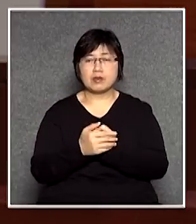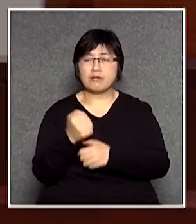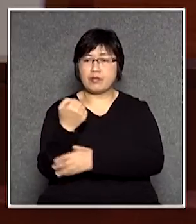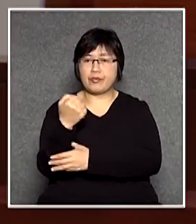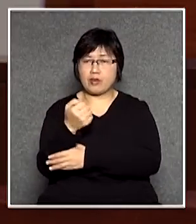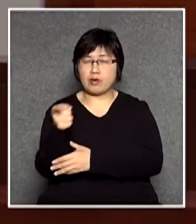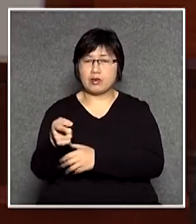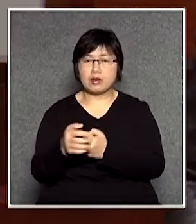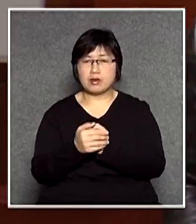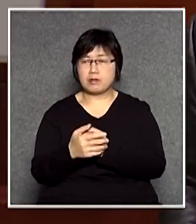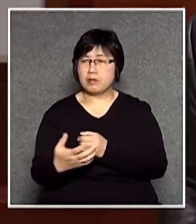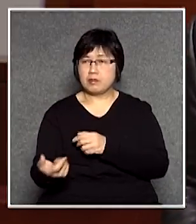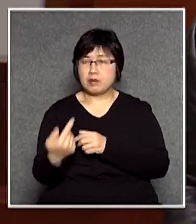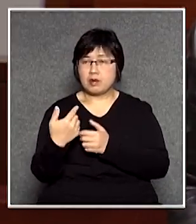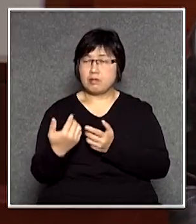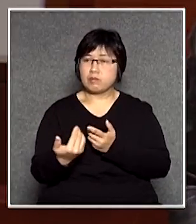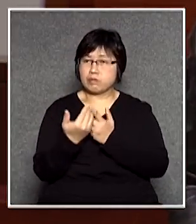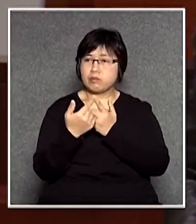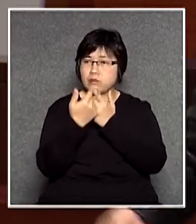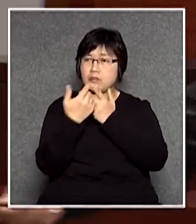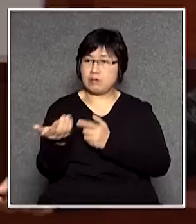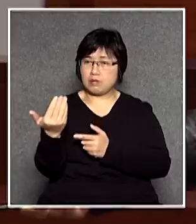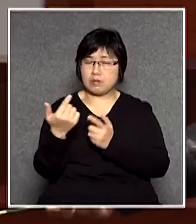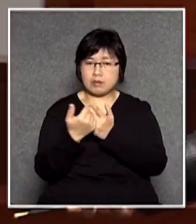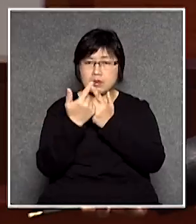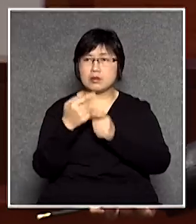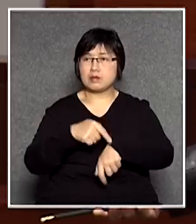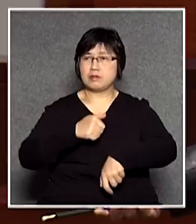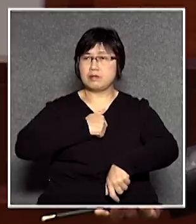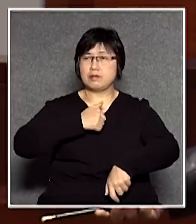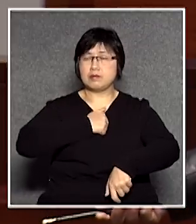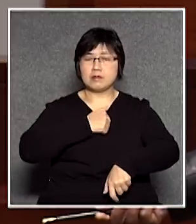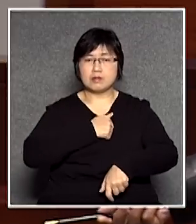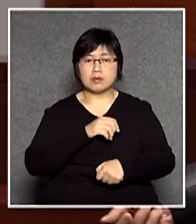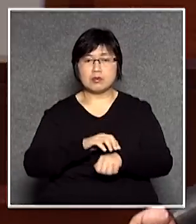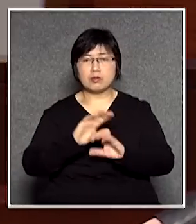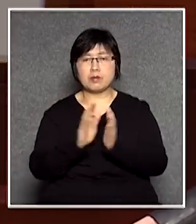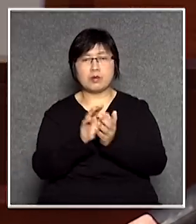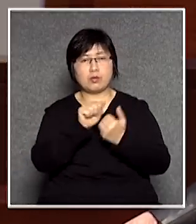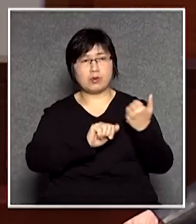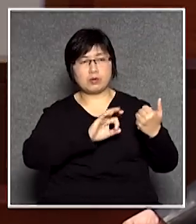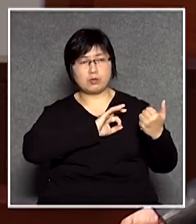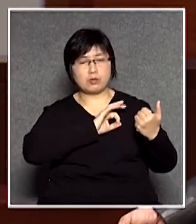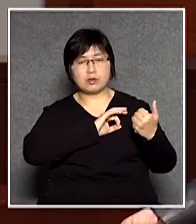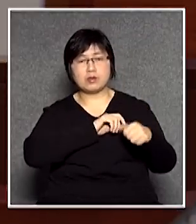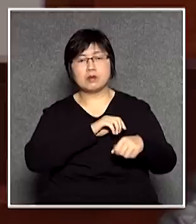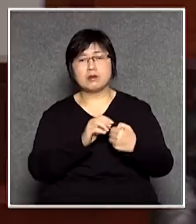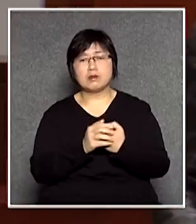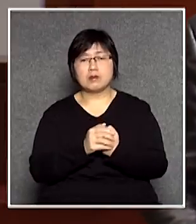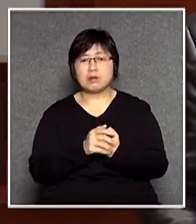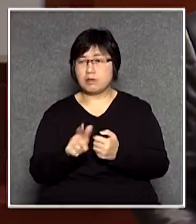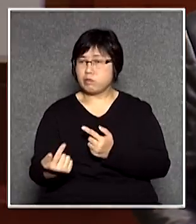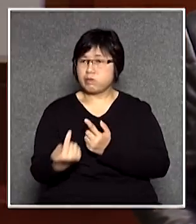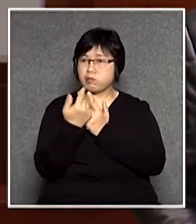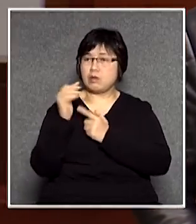你駁我吧是不是大把時間的現在全體委員會階段你可以駁